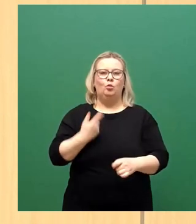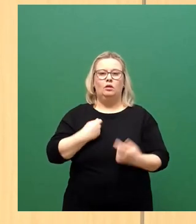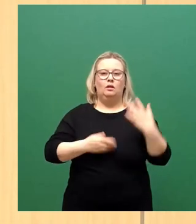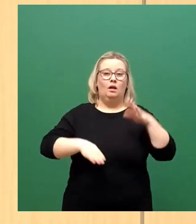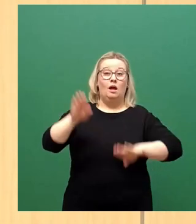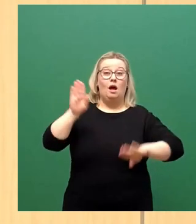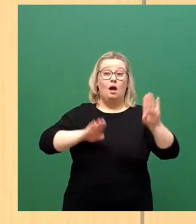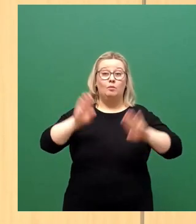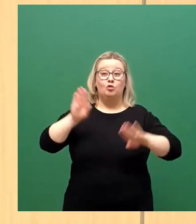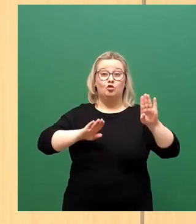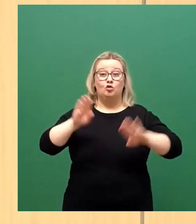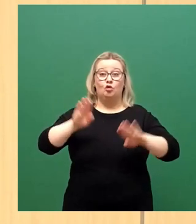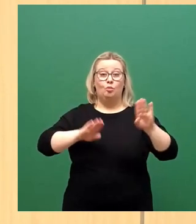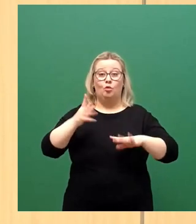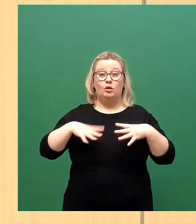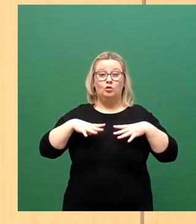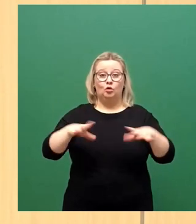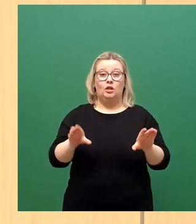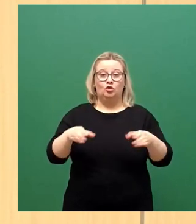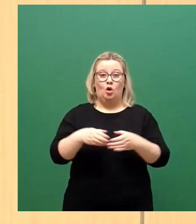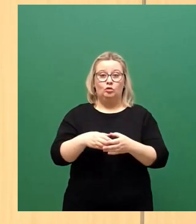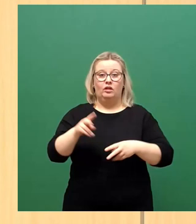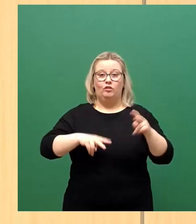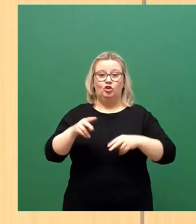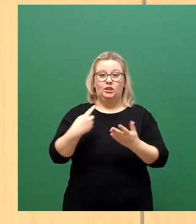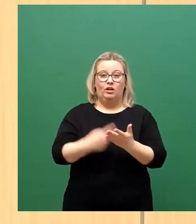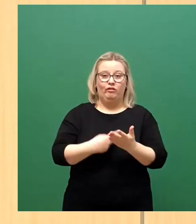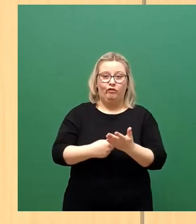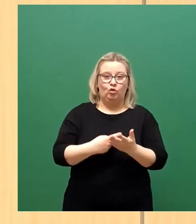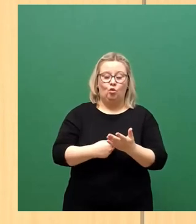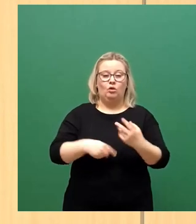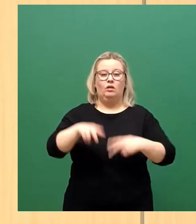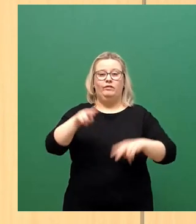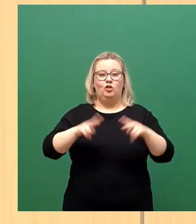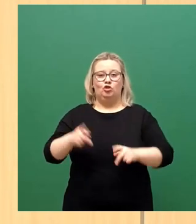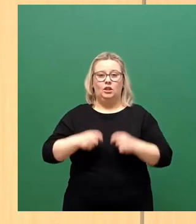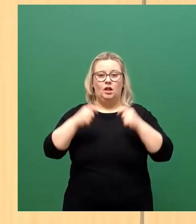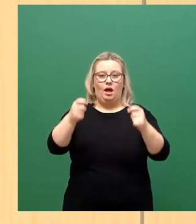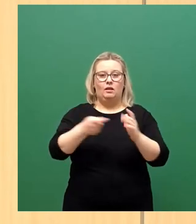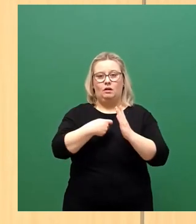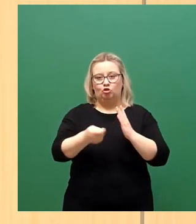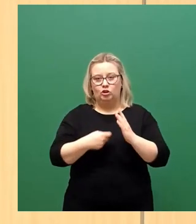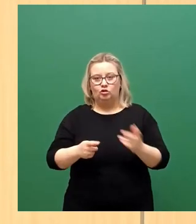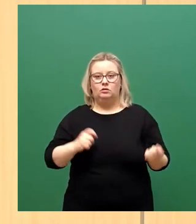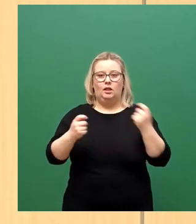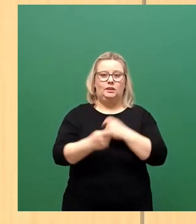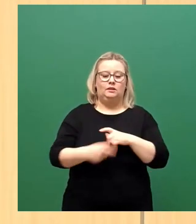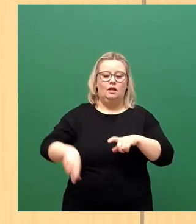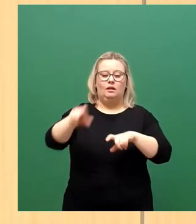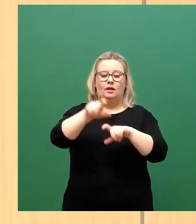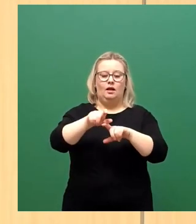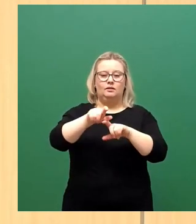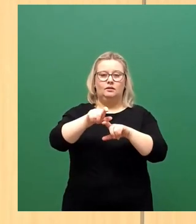die Verästelungen im Gesundheitsausschuss verschiedene Forderungen von verschiedenen Anträgen gestrichen, verändert, ergänzt. Einige